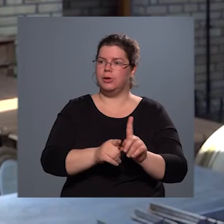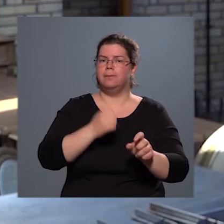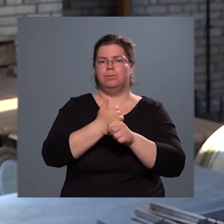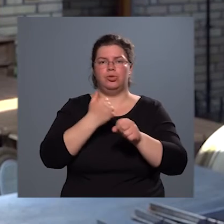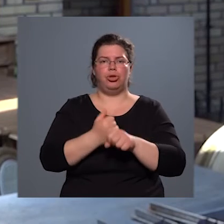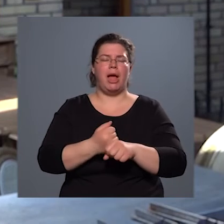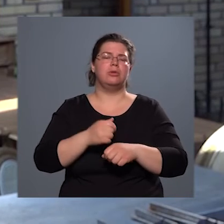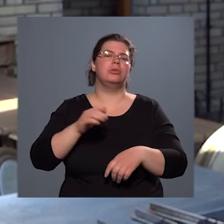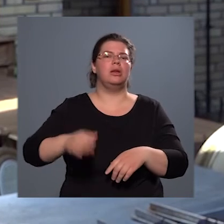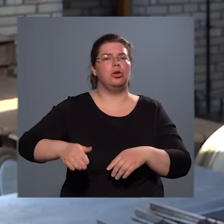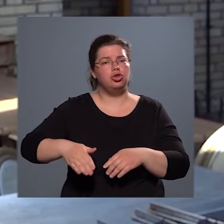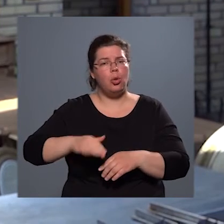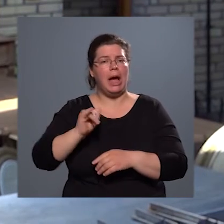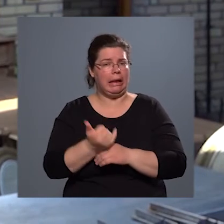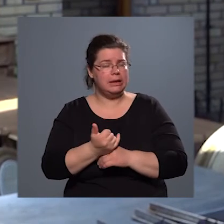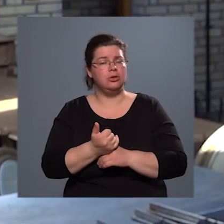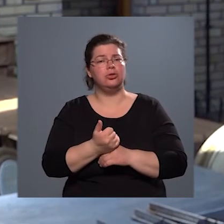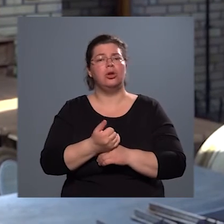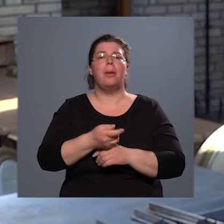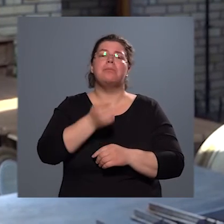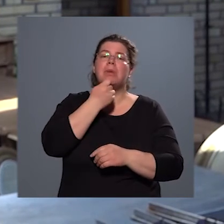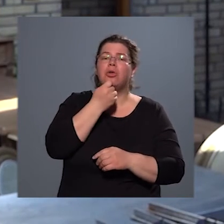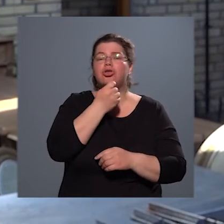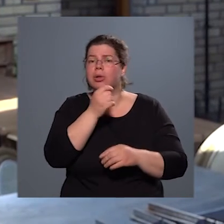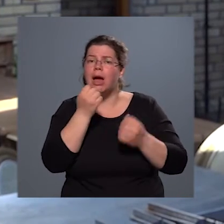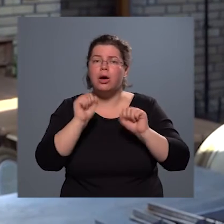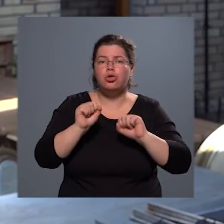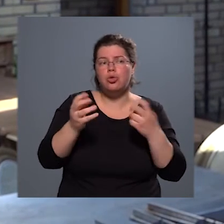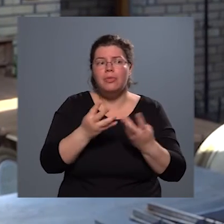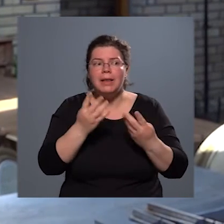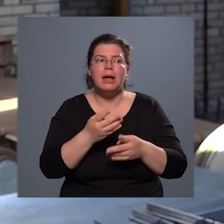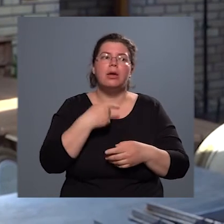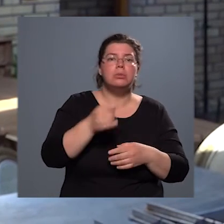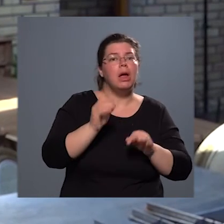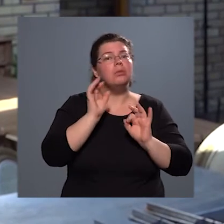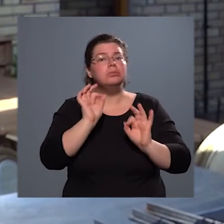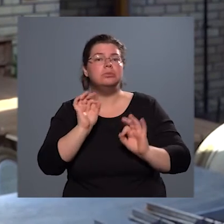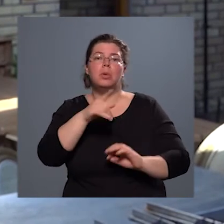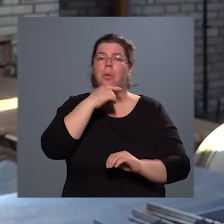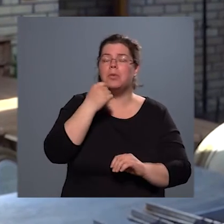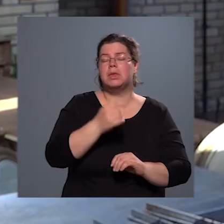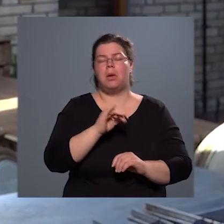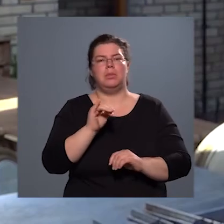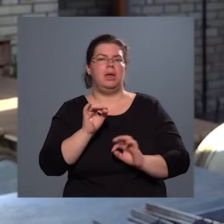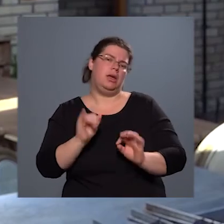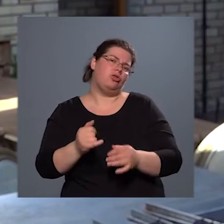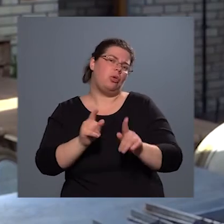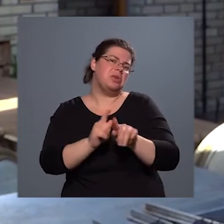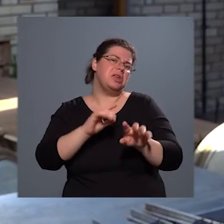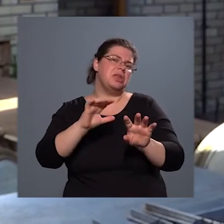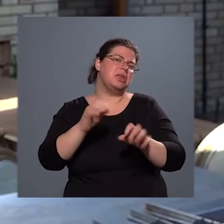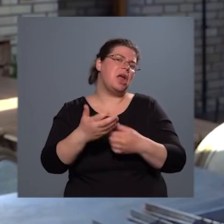sonkát, és akkor megkóstoltattuk a törzsvendégekkel, áh, ez milyen jó, ez finom, ez jó, és akkor csináltunk, és akkor kialkult egy ilyen